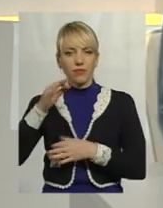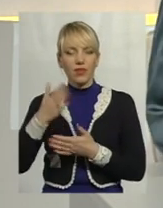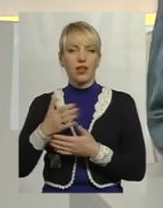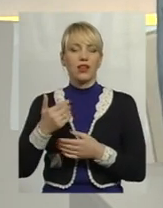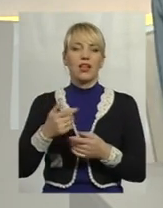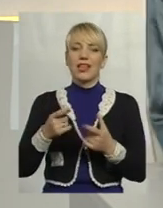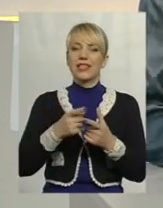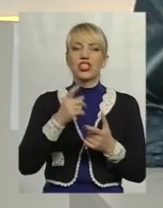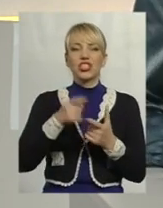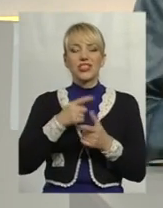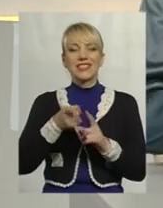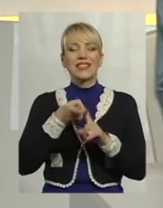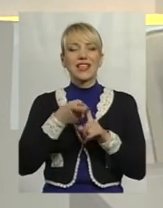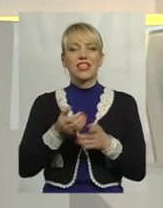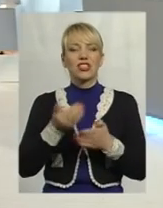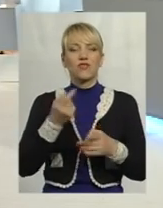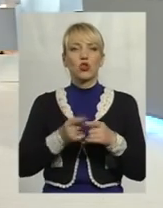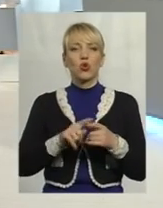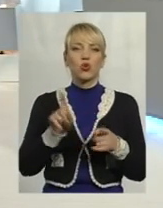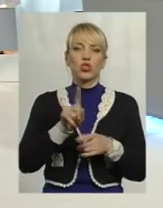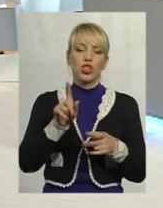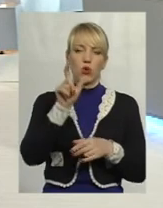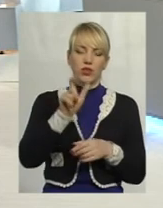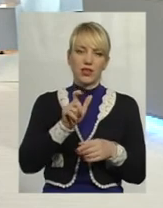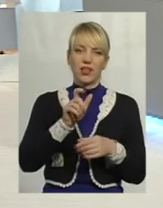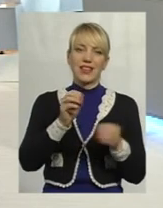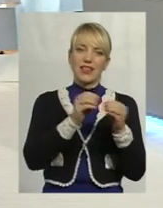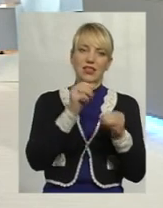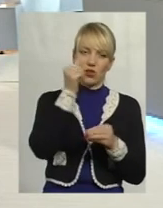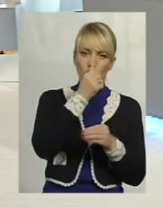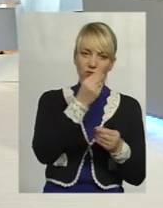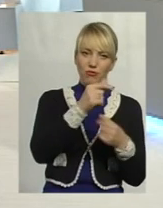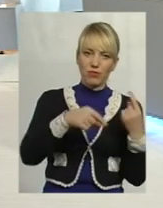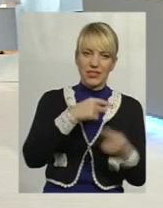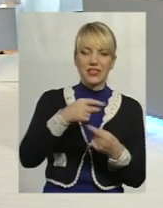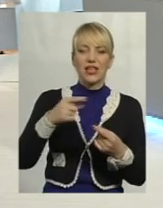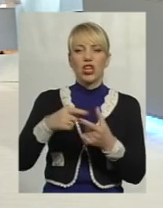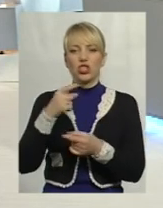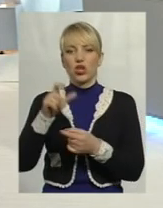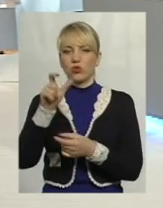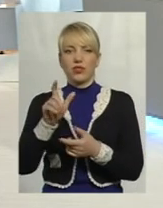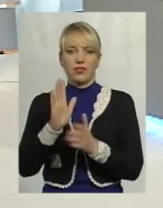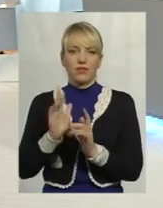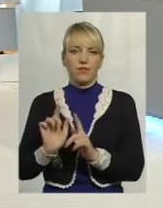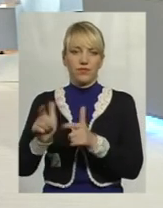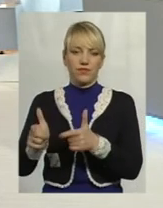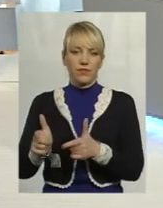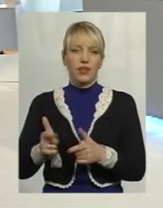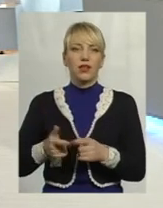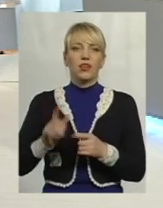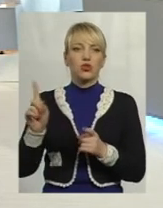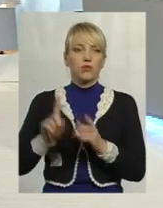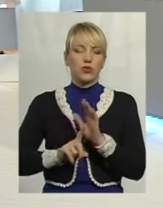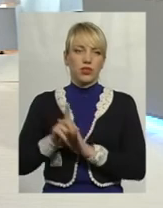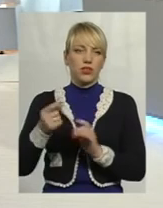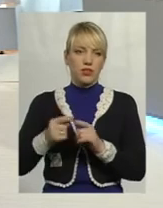10 років в бізнесі, 20, чи ще не справила ні разу нічого зробити для того, аби розпочати